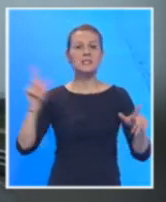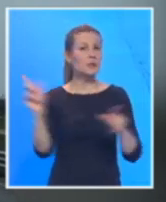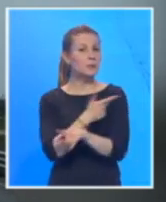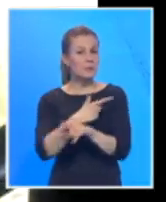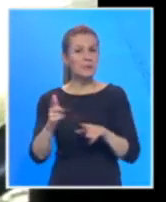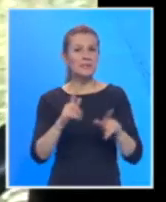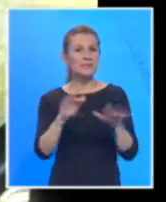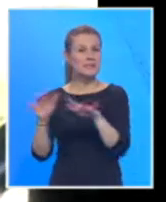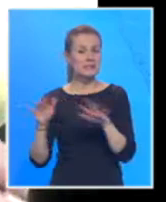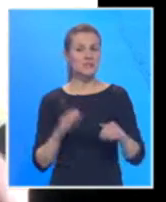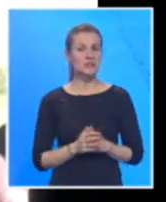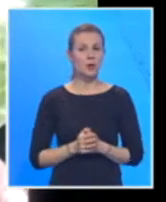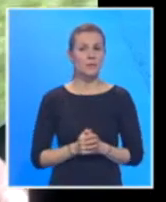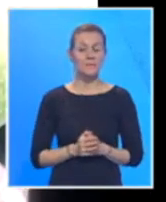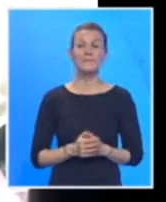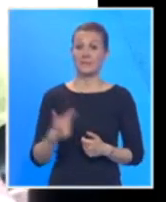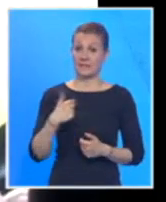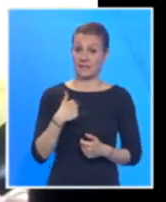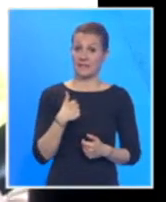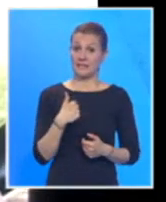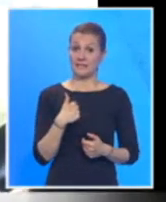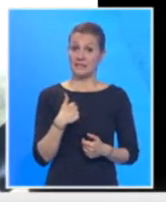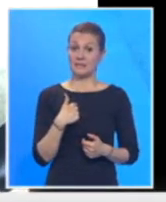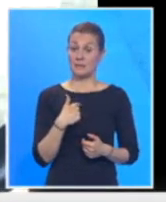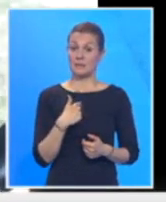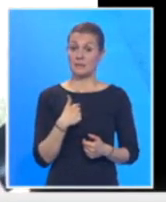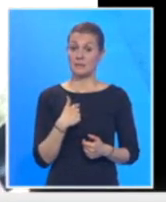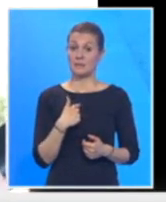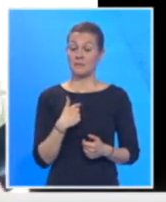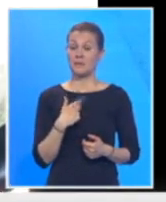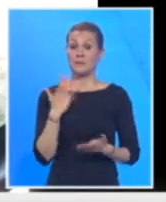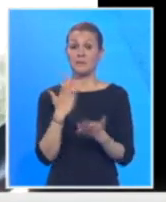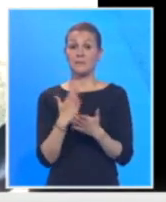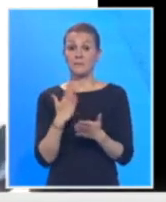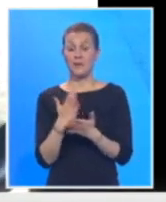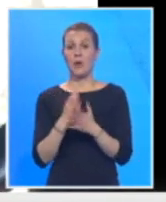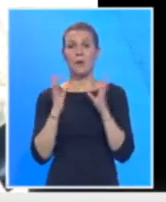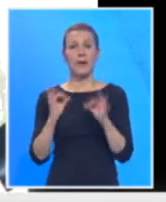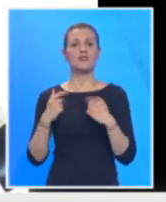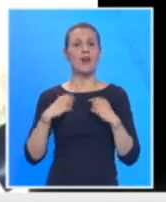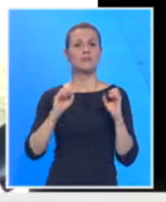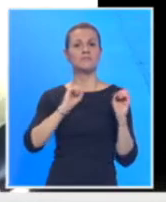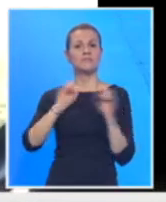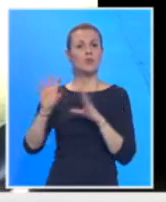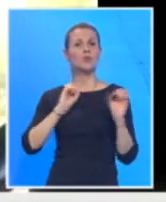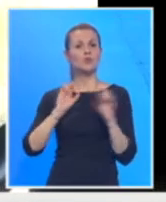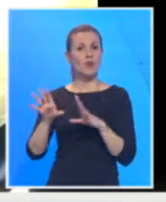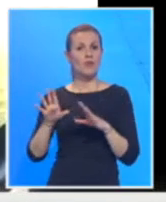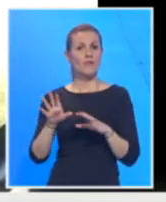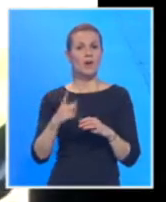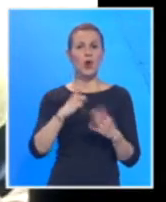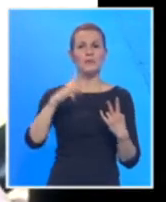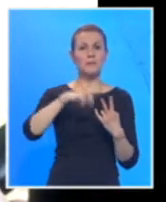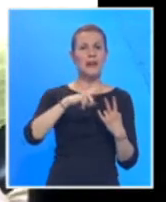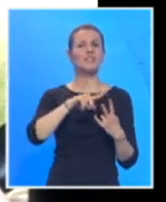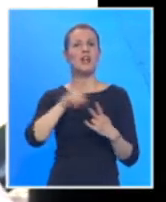gradovima. Imao sam sada situaciju da sam tovario između Preše i